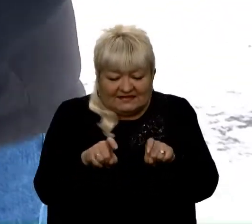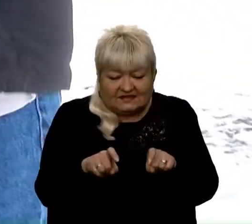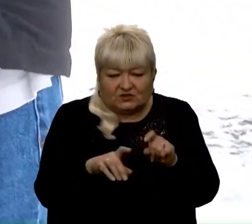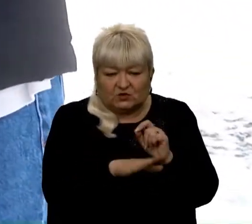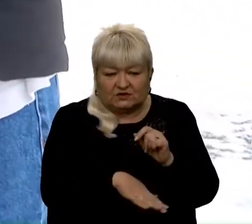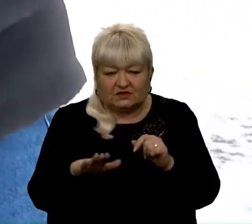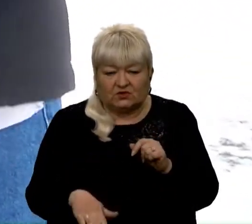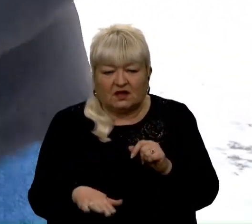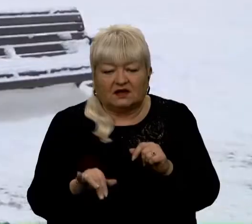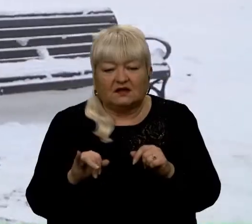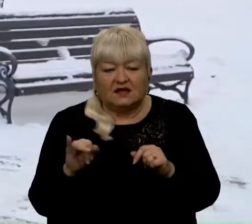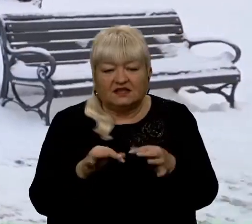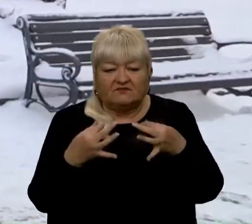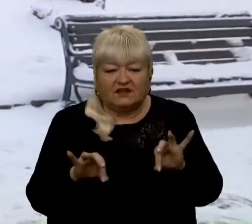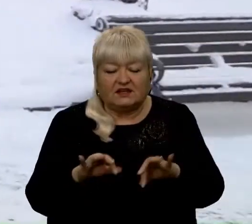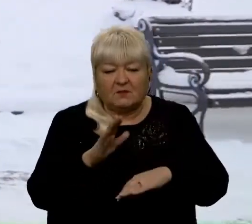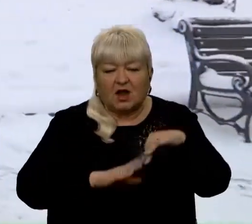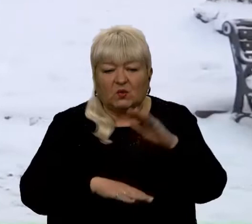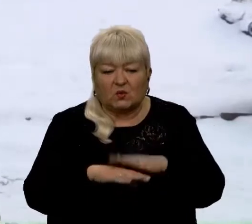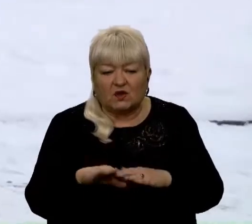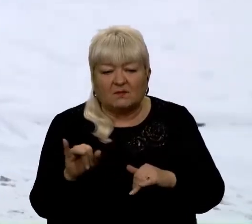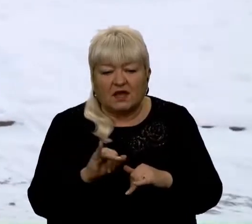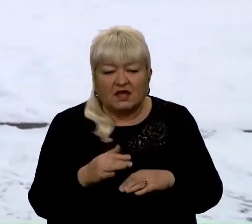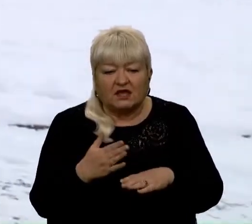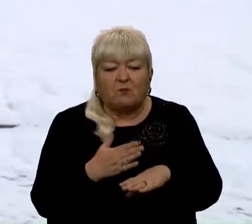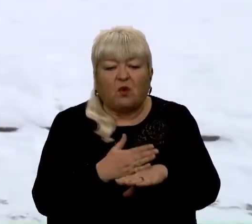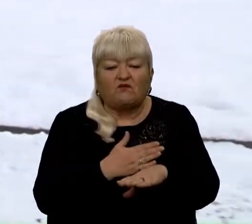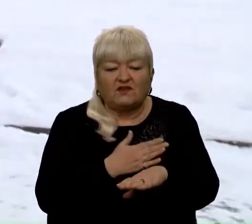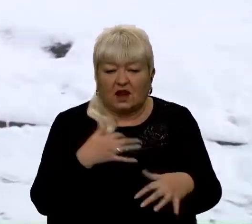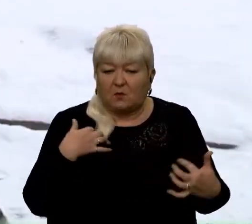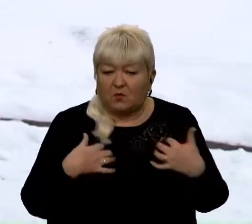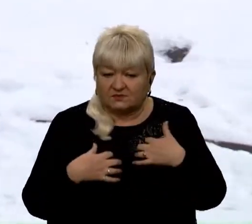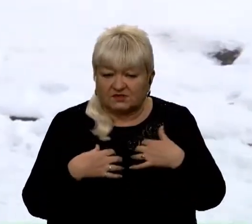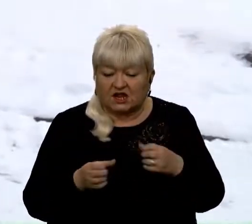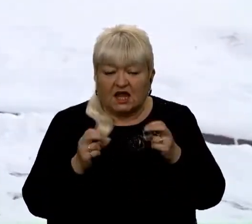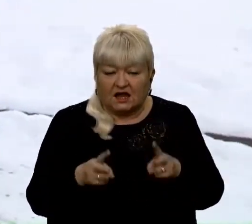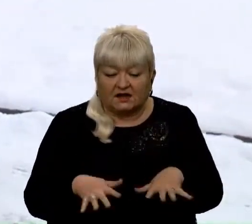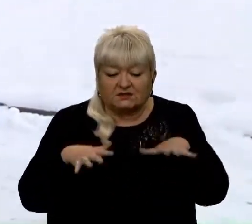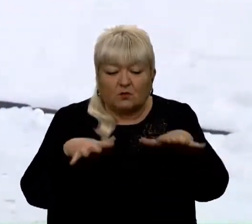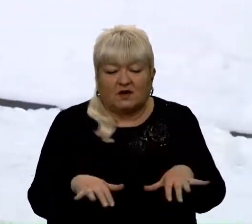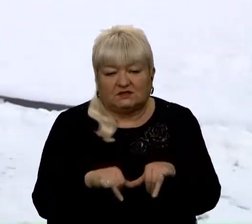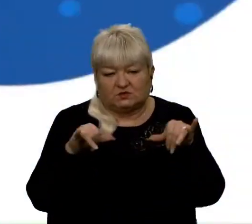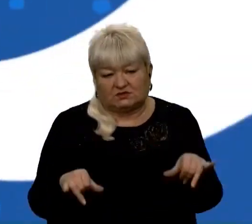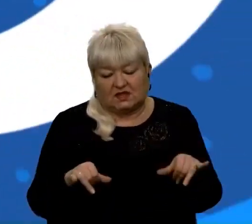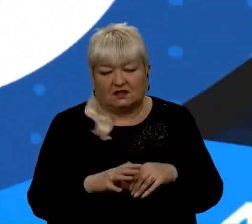вільними відрячай руками. Та найголовніше – повільно. Адже поспішаючи, ризик впасти лише зростає.